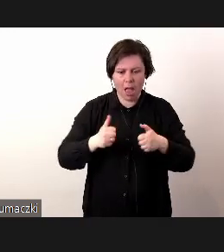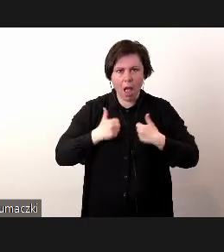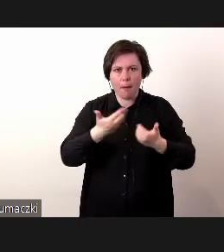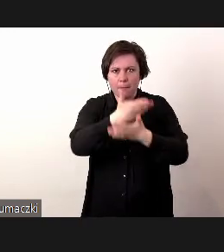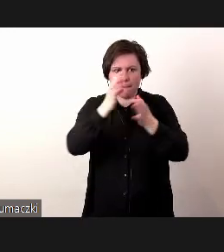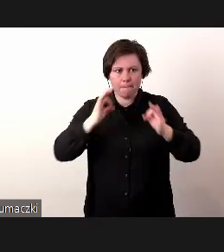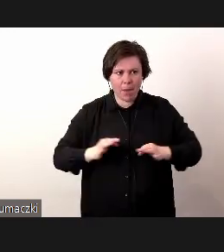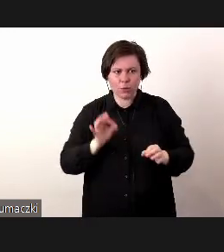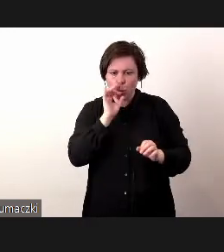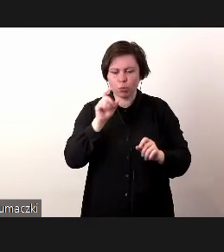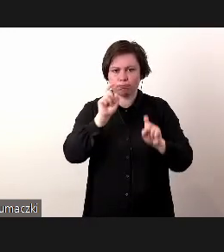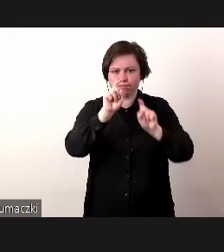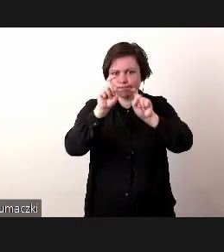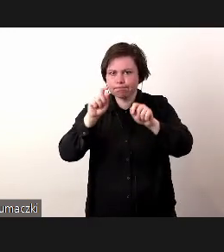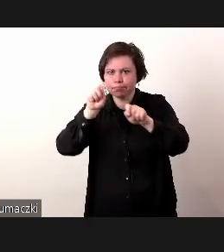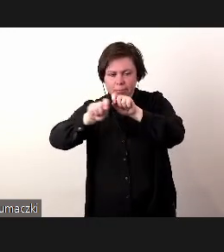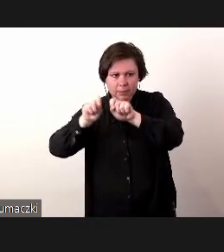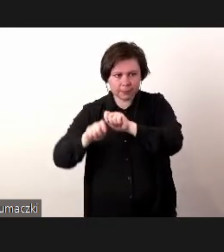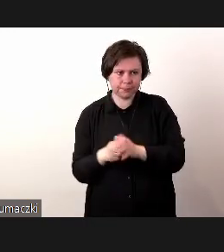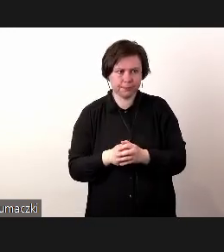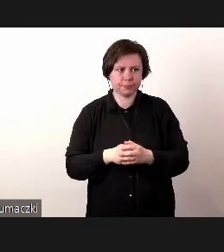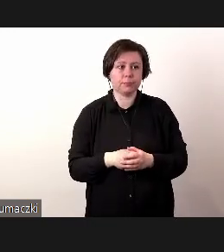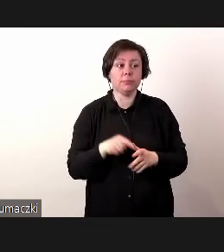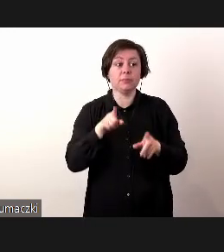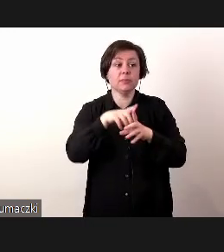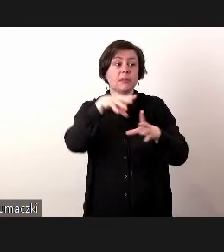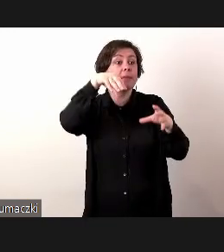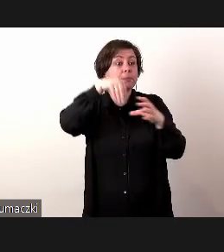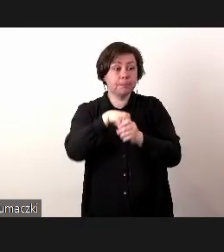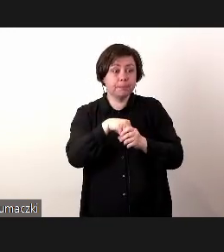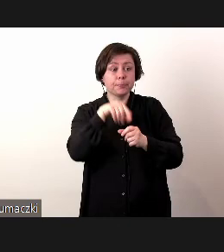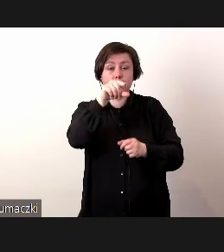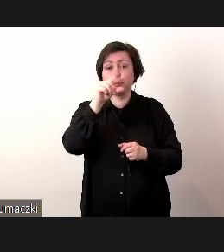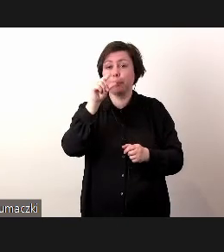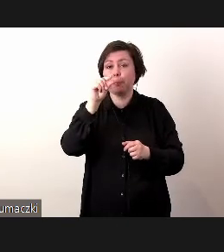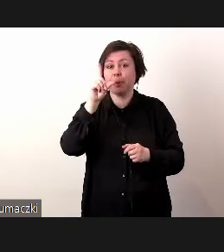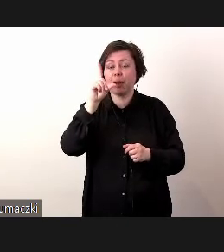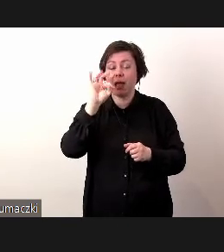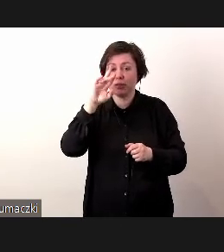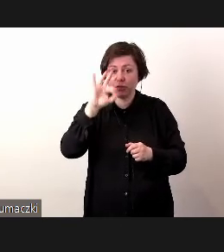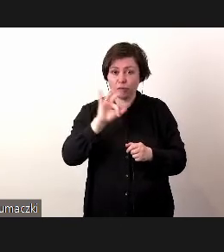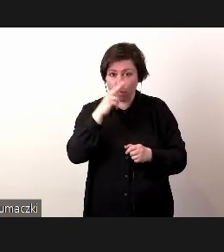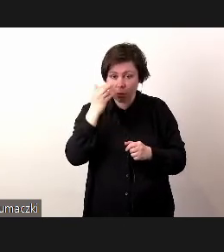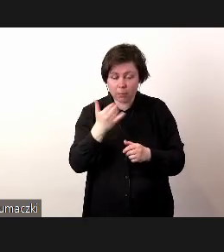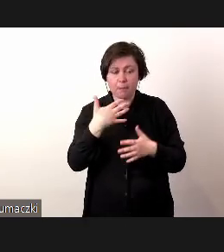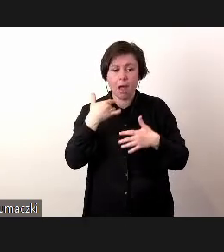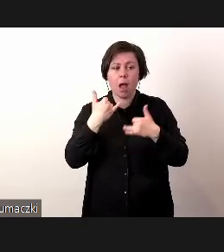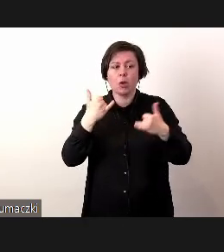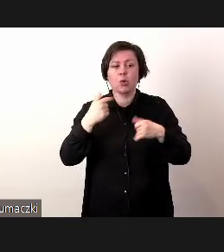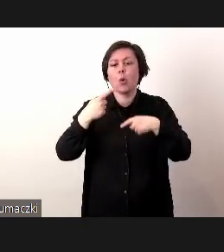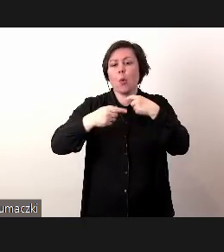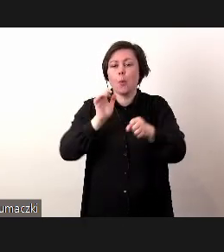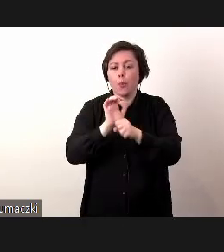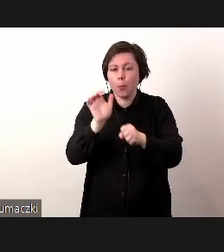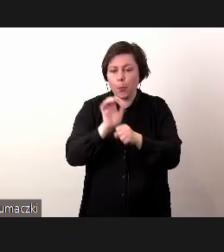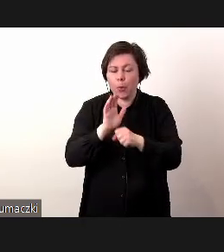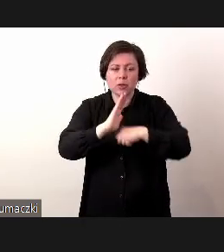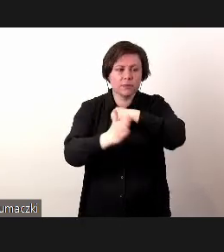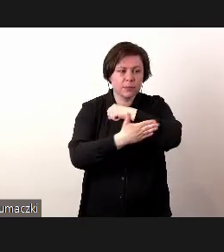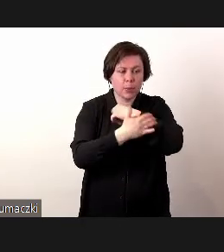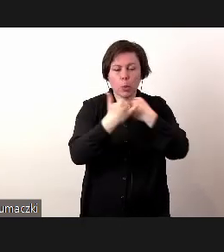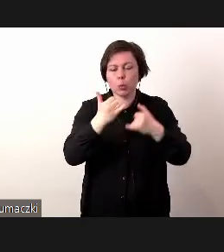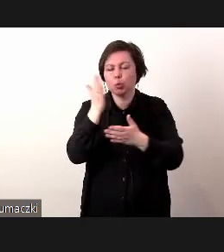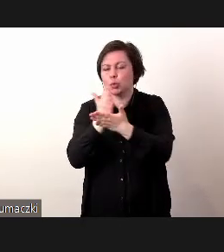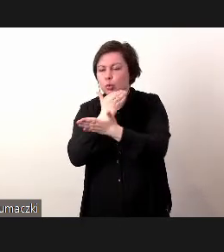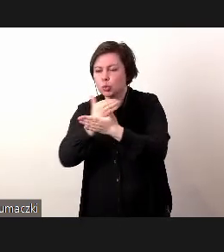żeby mogli Państwo poklikać. W ramach platformy też znajdują się produkty, które wspierają pozostałe